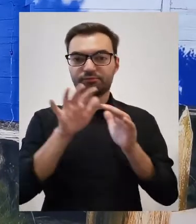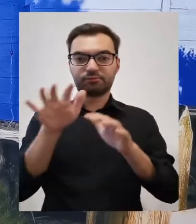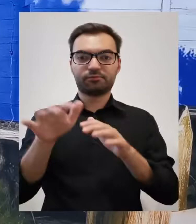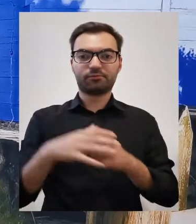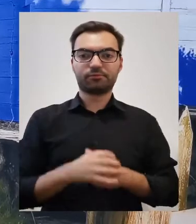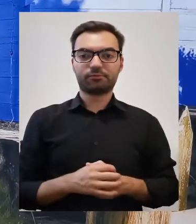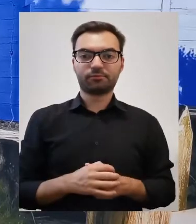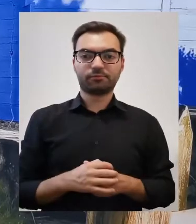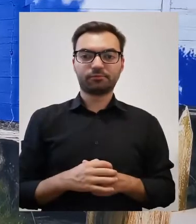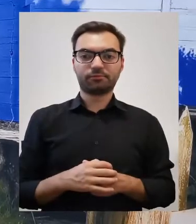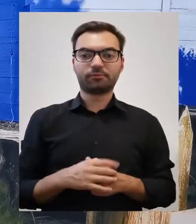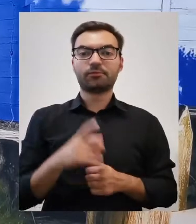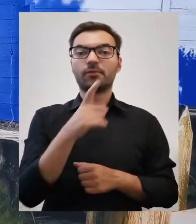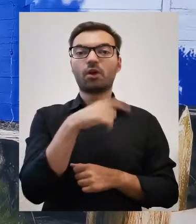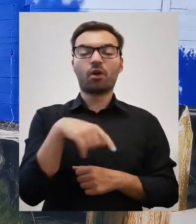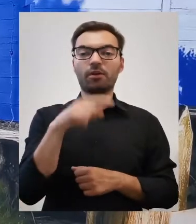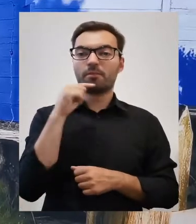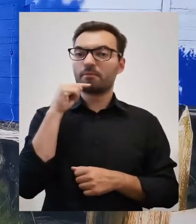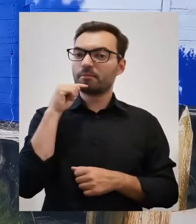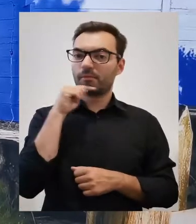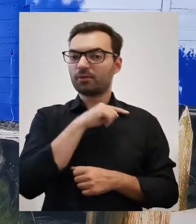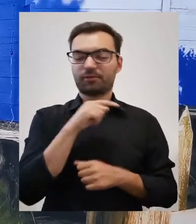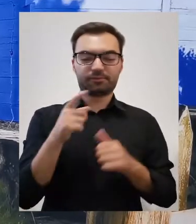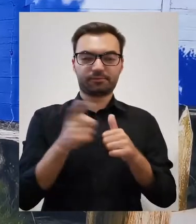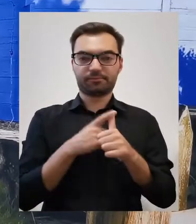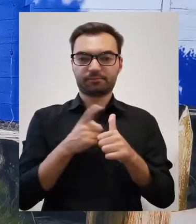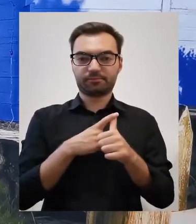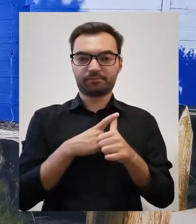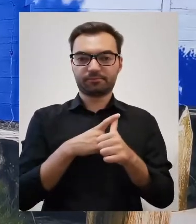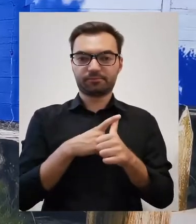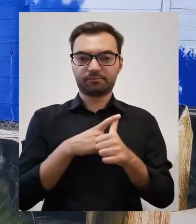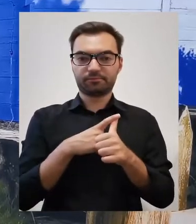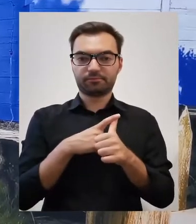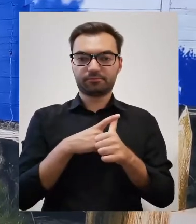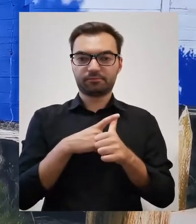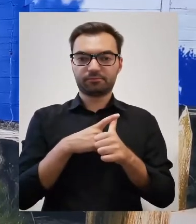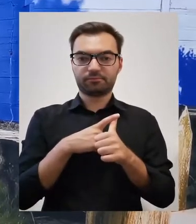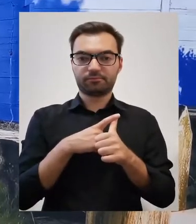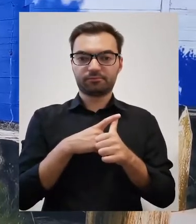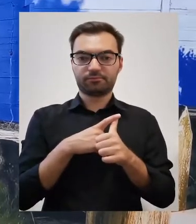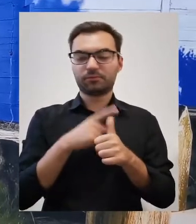potrafili po pierwsze